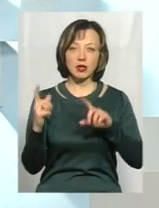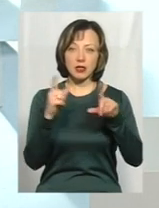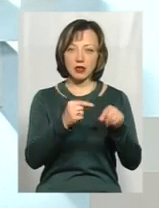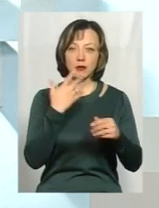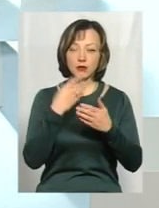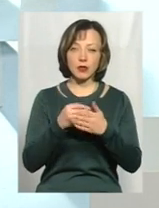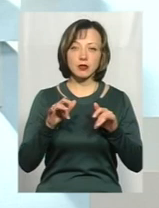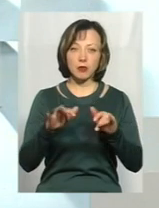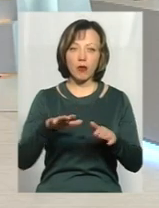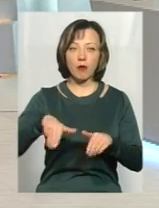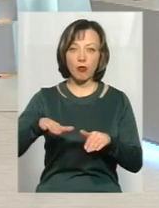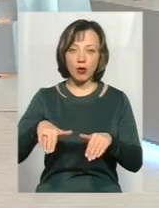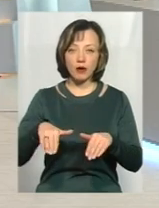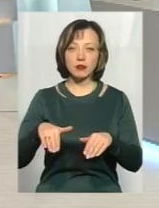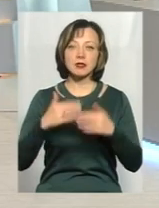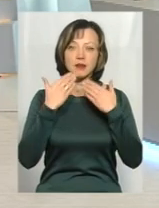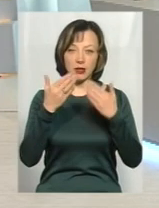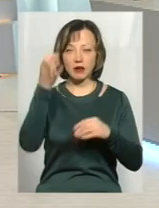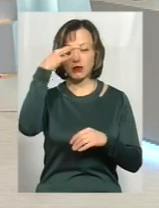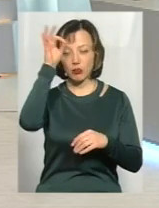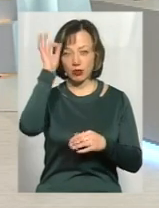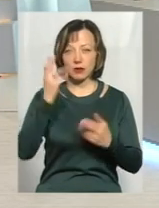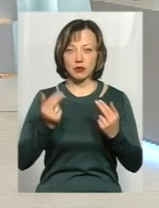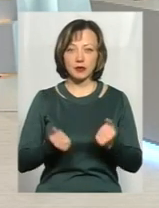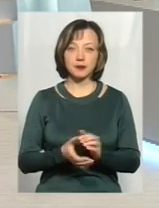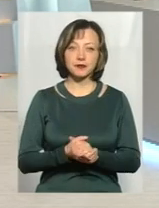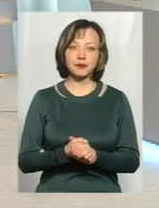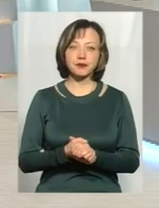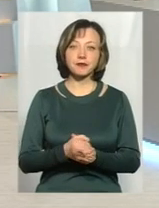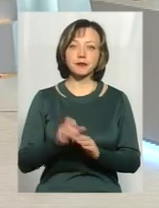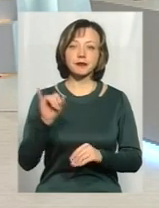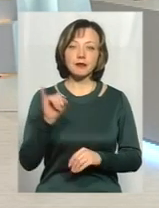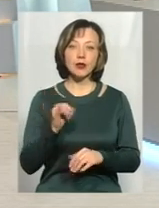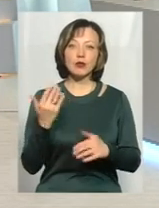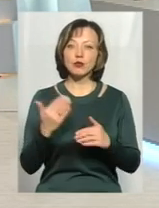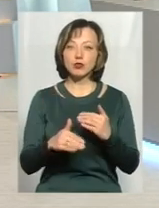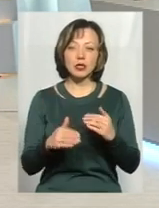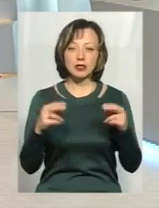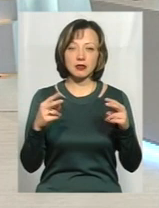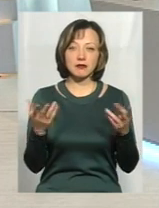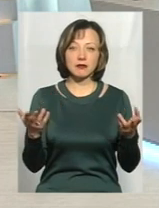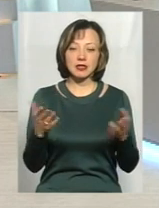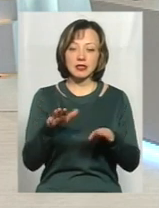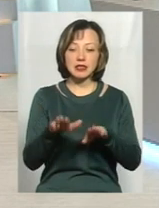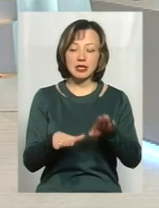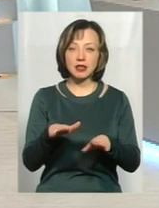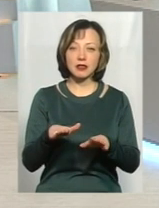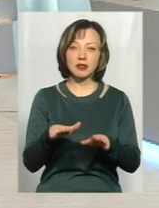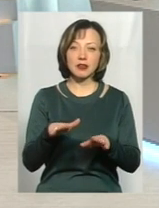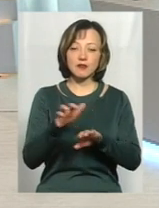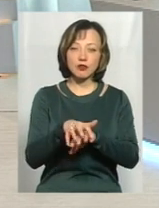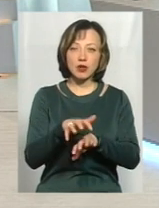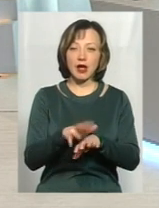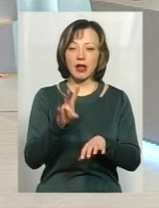у своїх справах, і потім звертається в поліцію, і, звісно, вже ні слід зуття, точне місце, де це було,